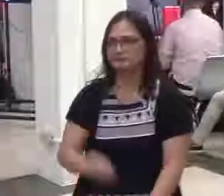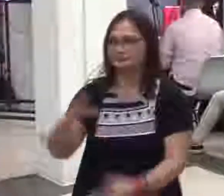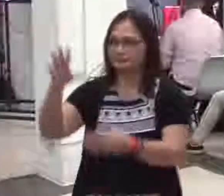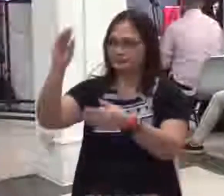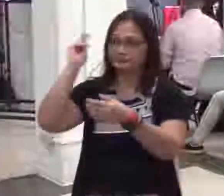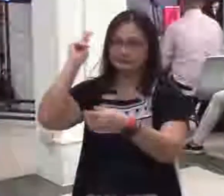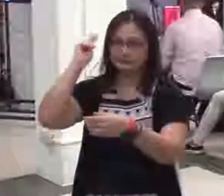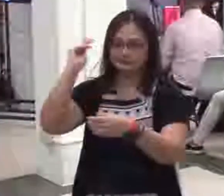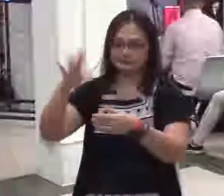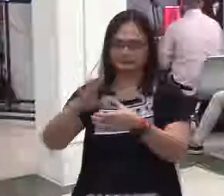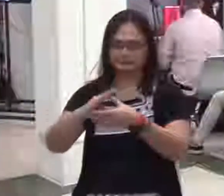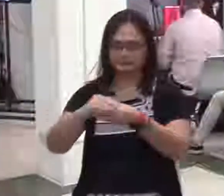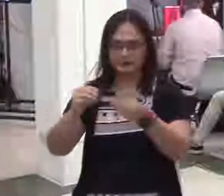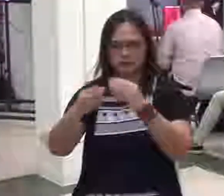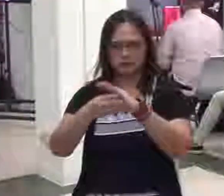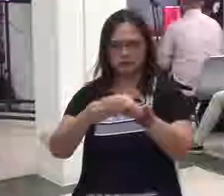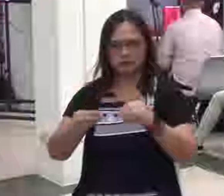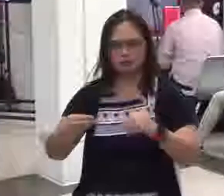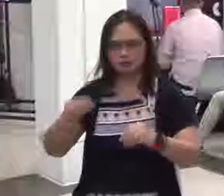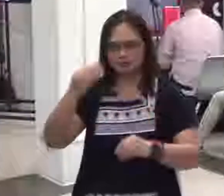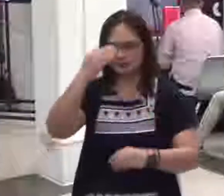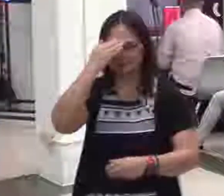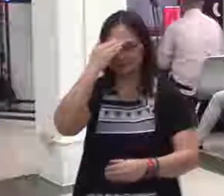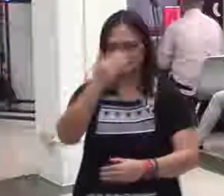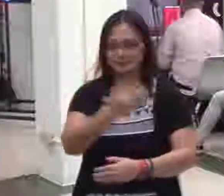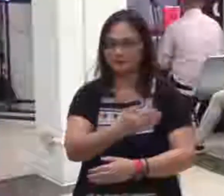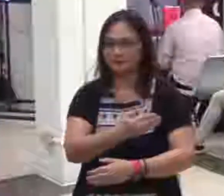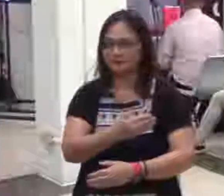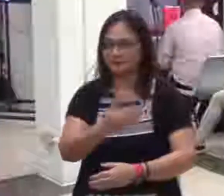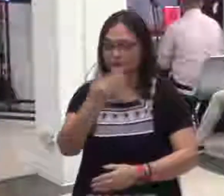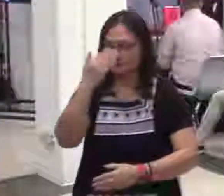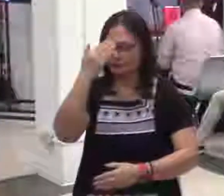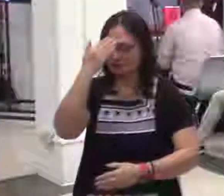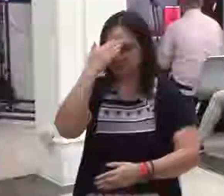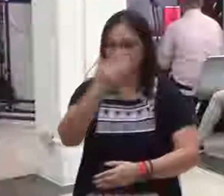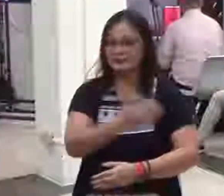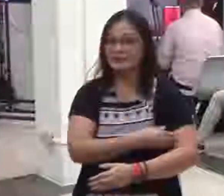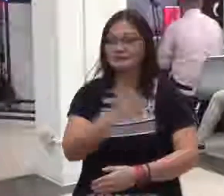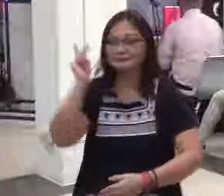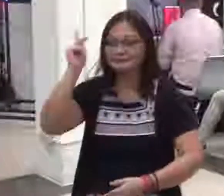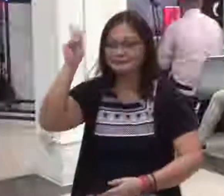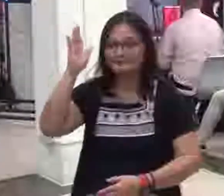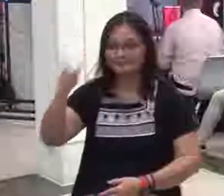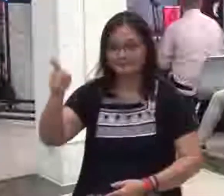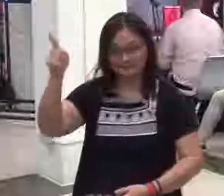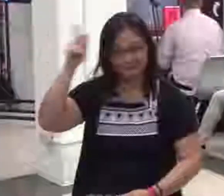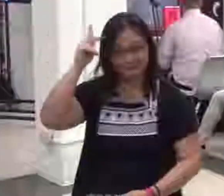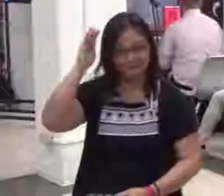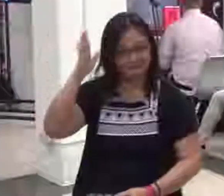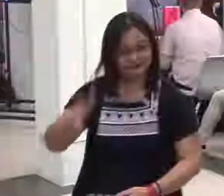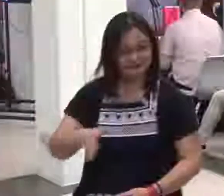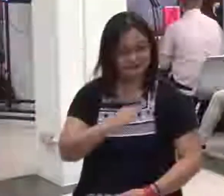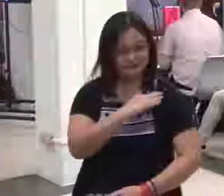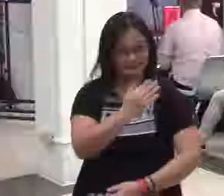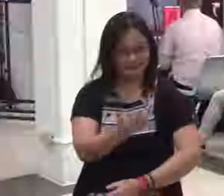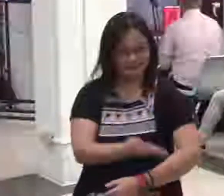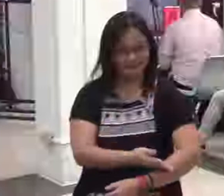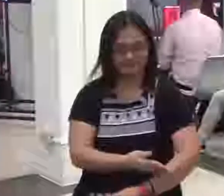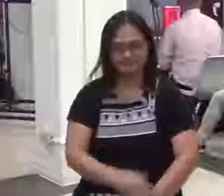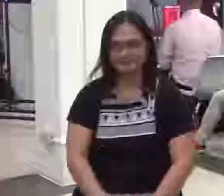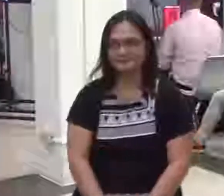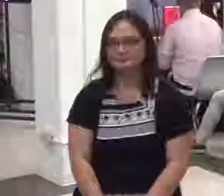yung bang ba't yan ang ginagawa mo anak ka ng tatay mo sabi ko siyempre anak ka talaga ako ng tatay ko ano magagawa ko